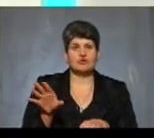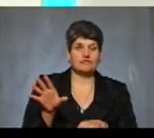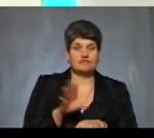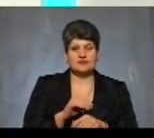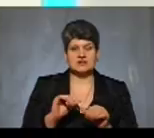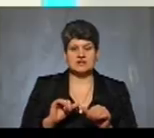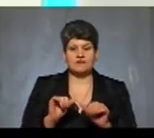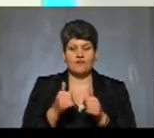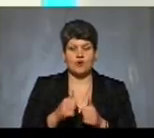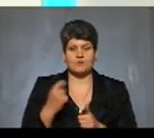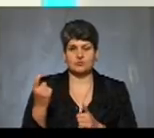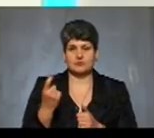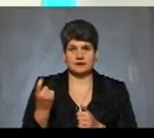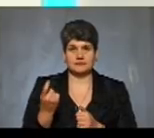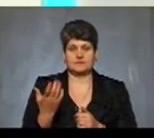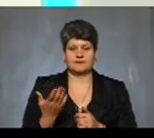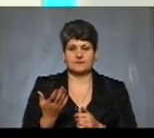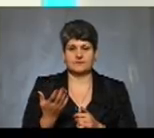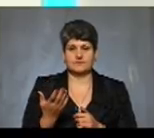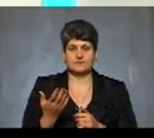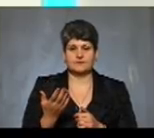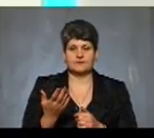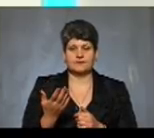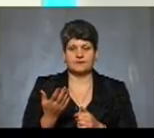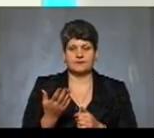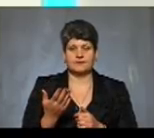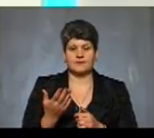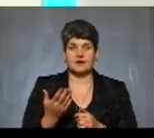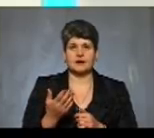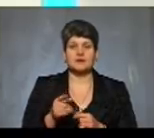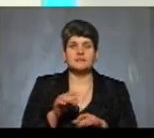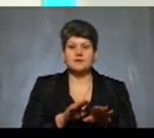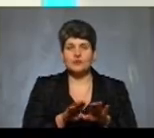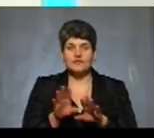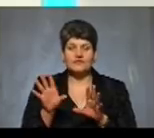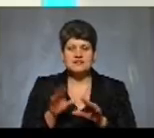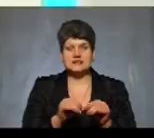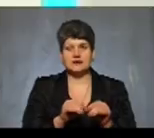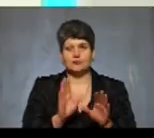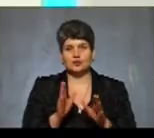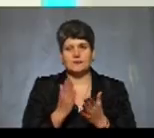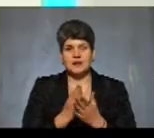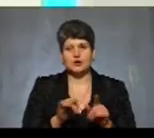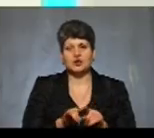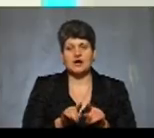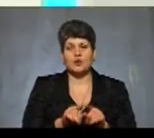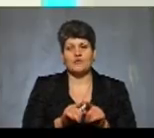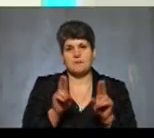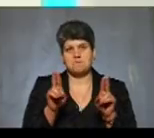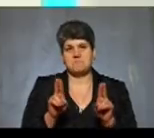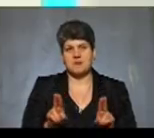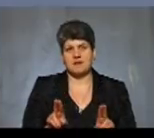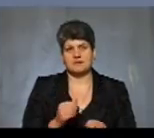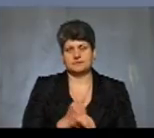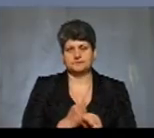господарювання, приводить їх до одинакових правил гри, скажемо так, безпосередньо у реалізації